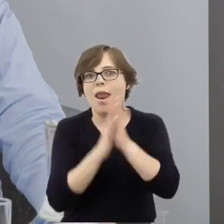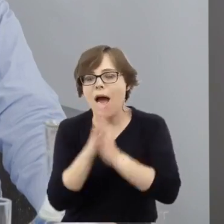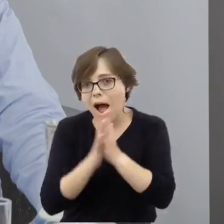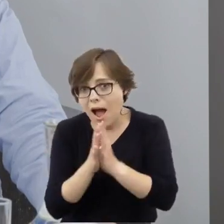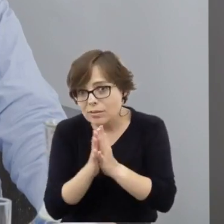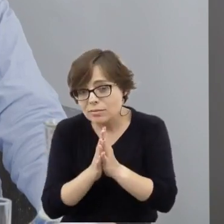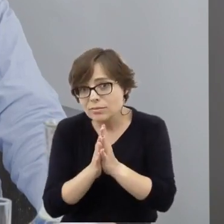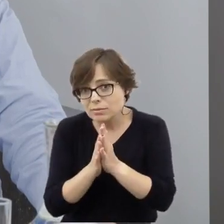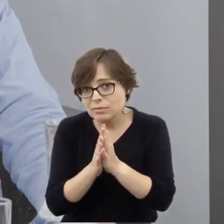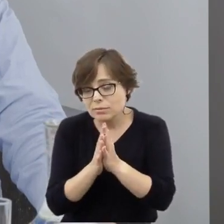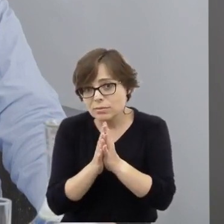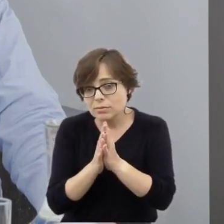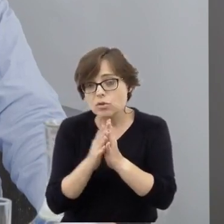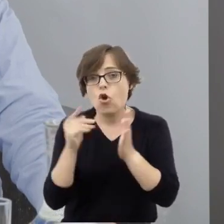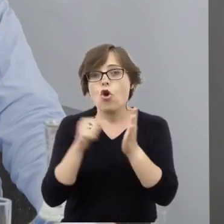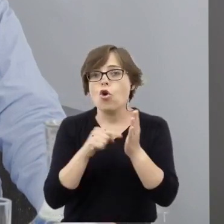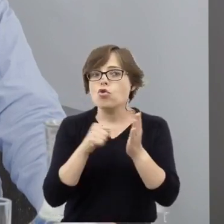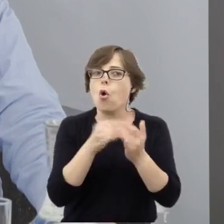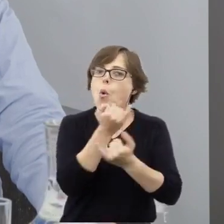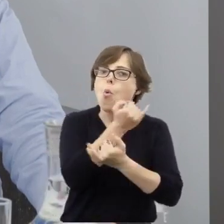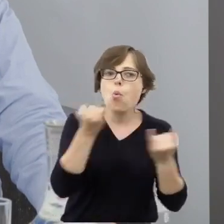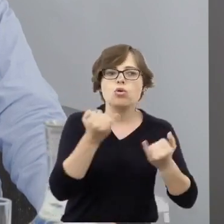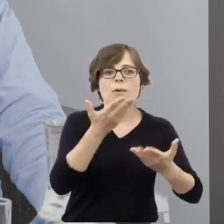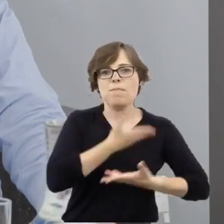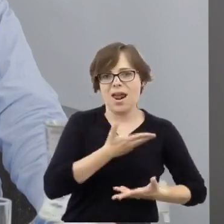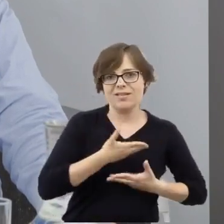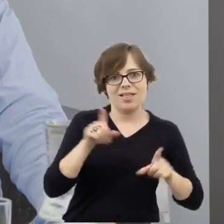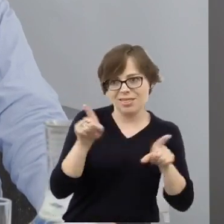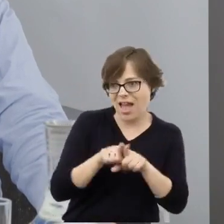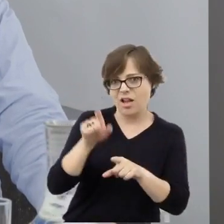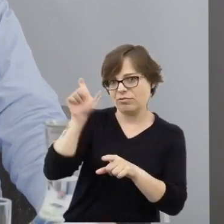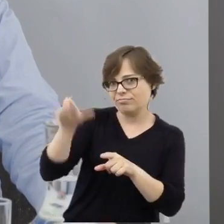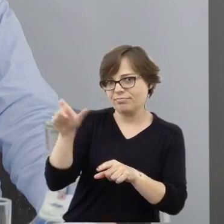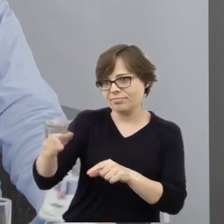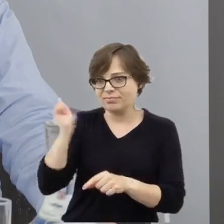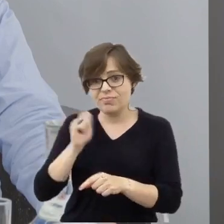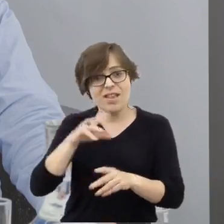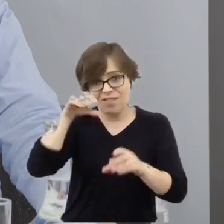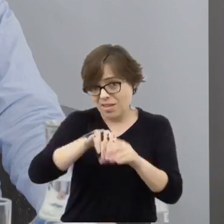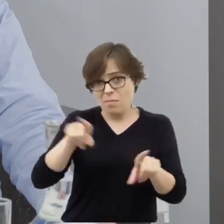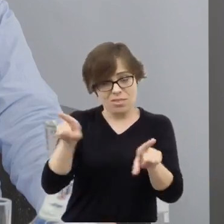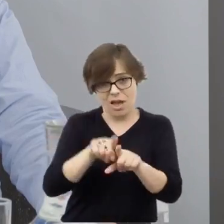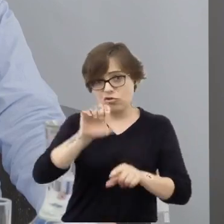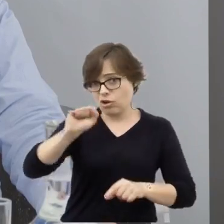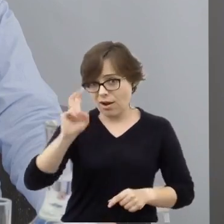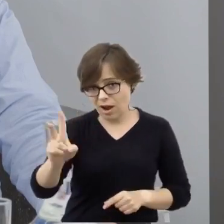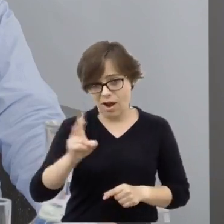różnych formacji partyzanckich, tym Armii Krajowej